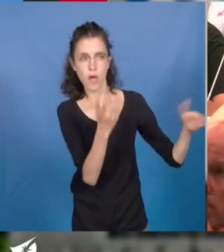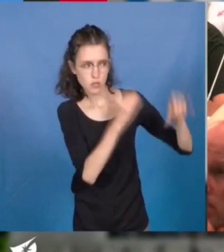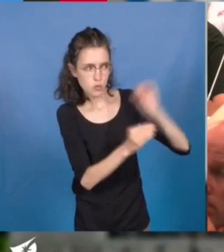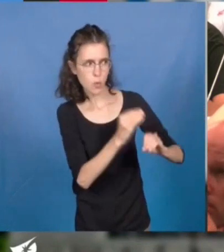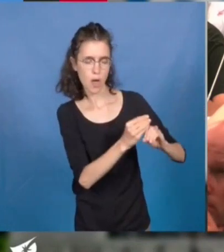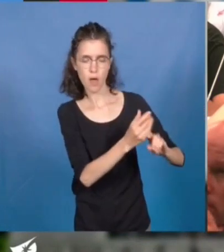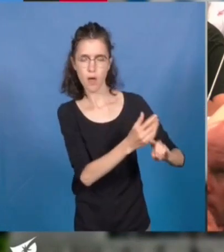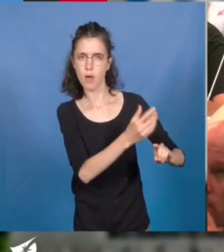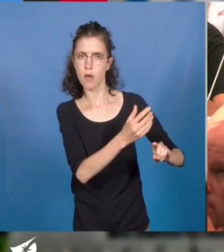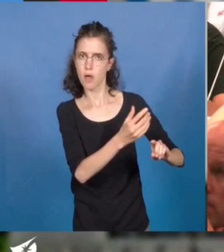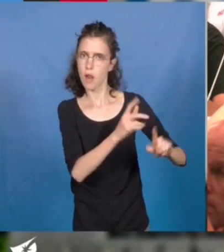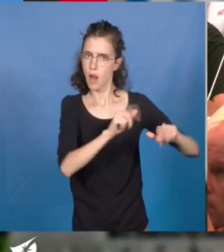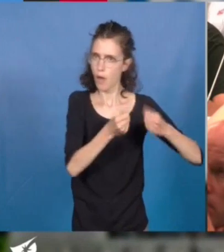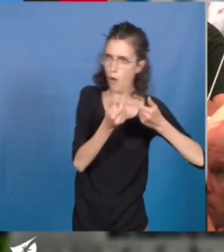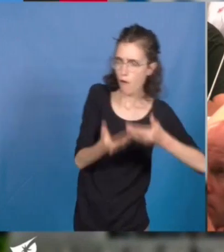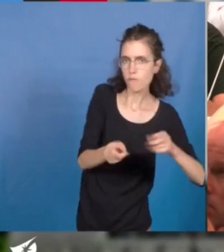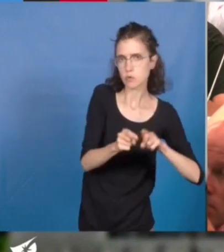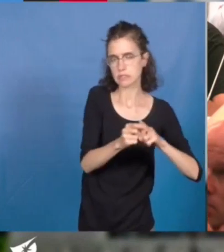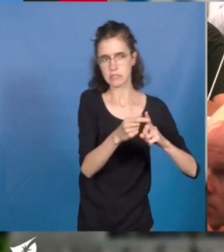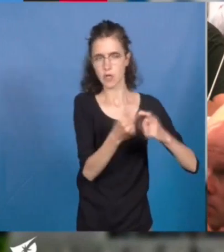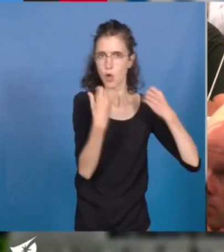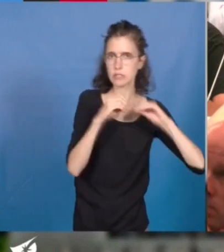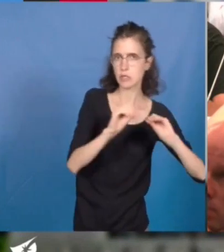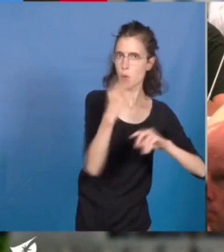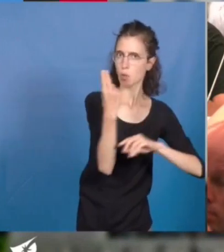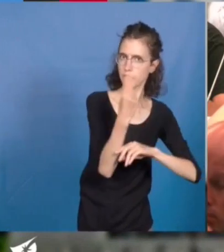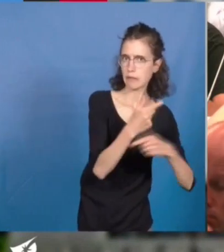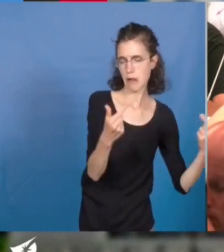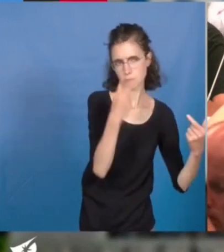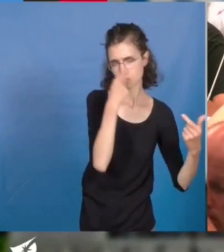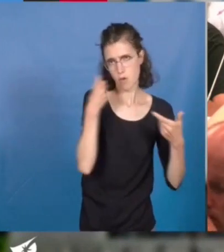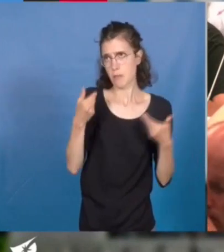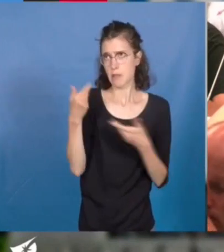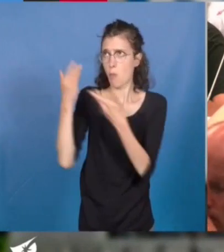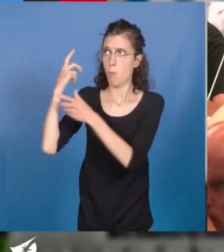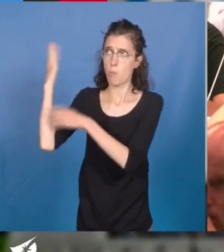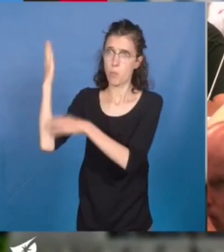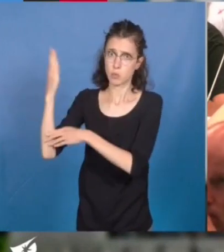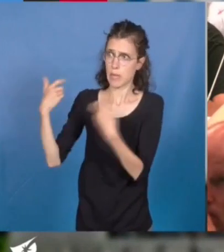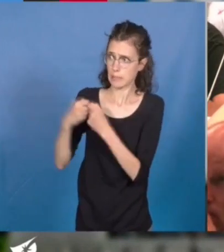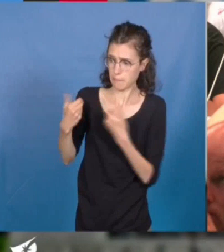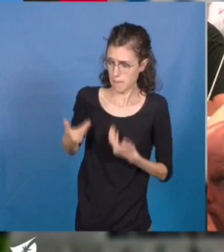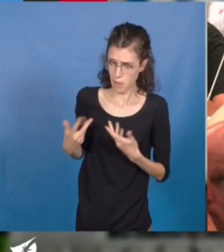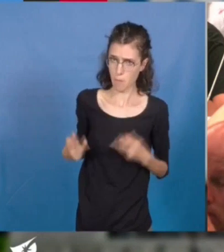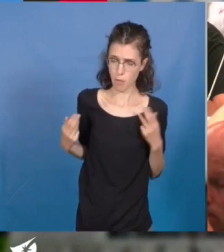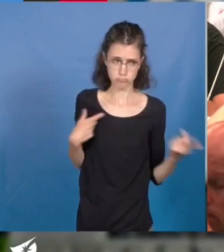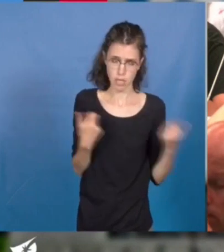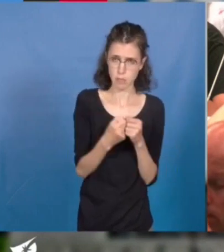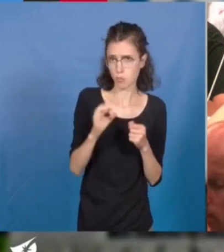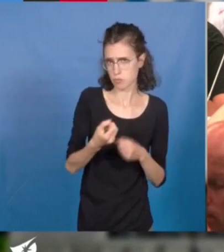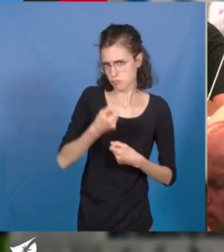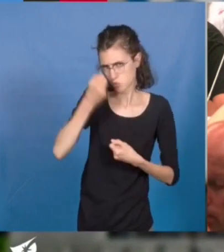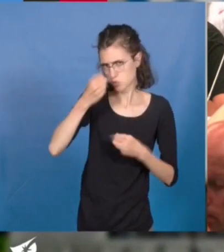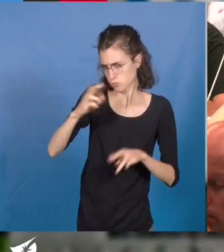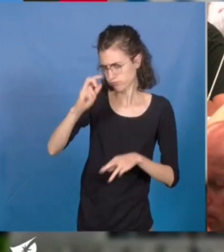universitaire, est en adéquation avec les besoins contemporains, nous en sommes persuadés. Nous rappelons la lutte qu'il aura fallu mener